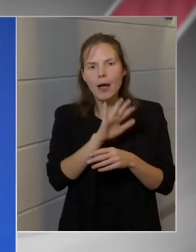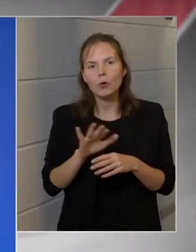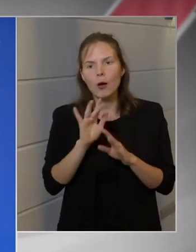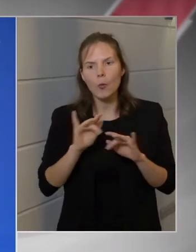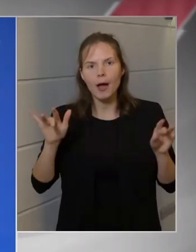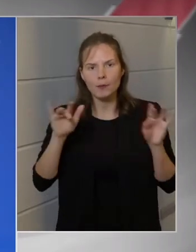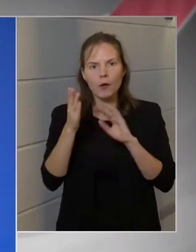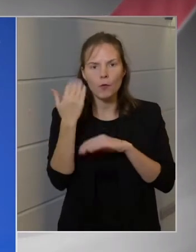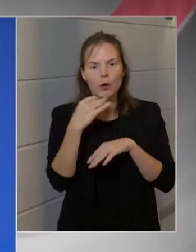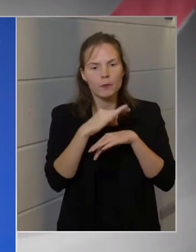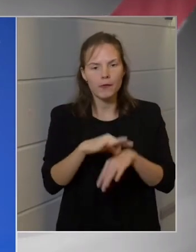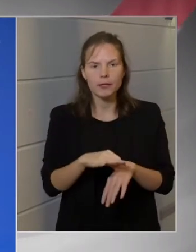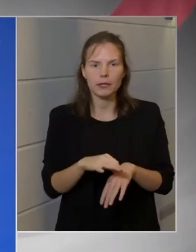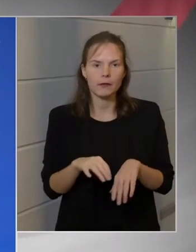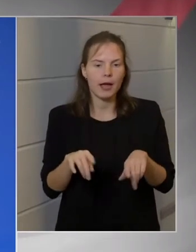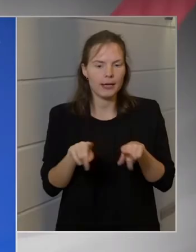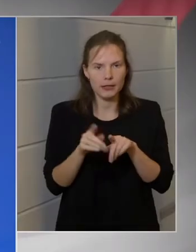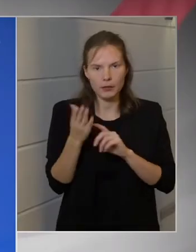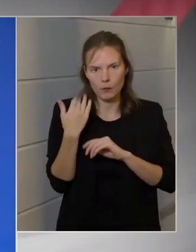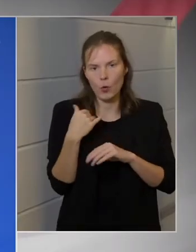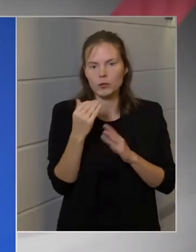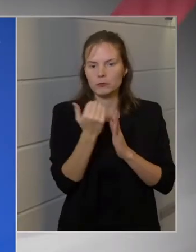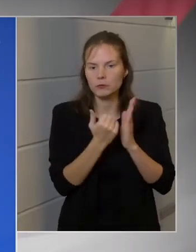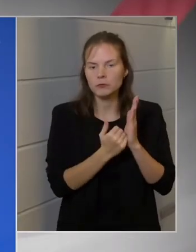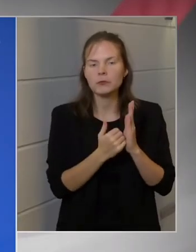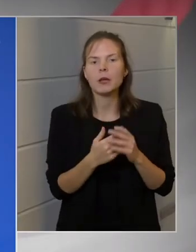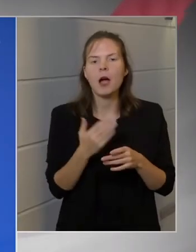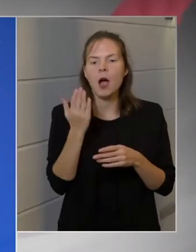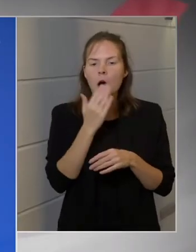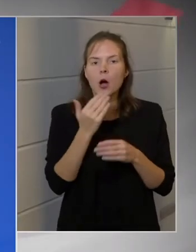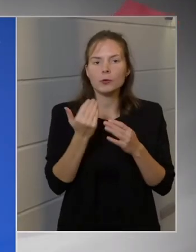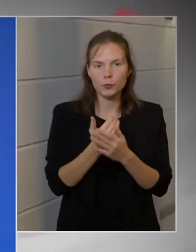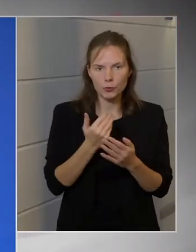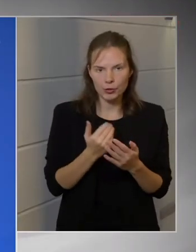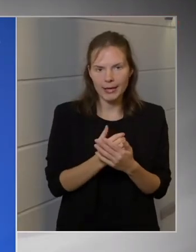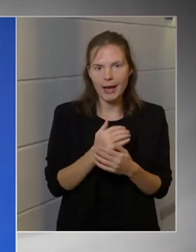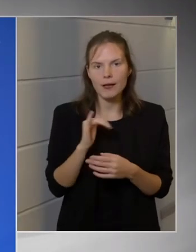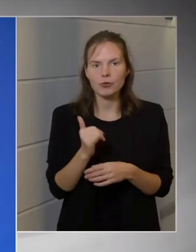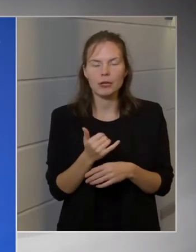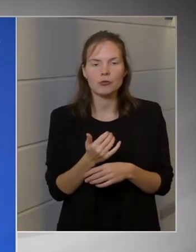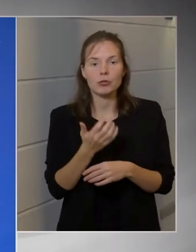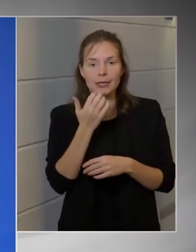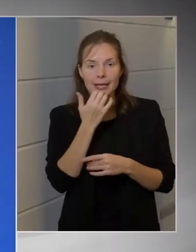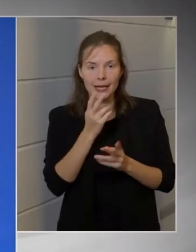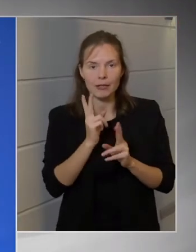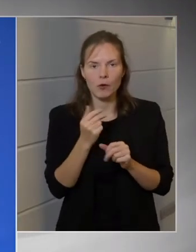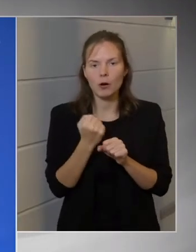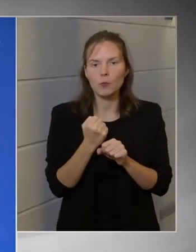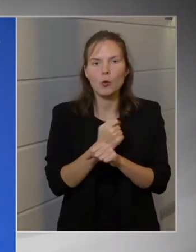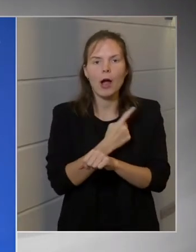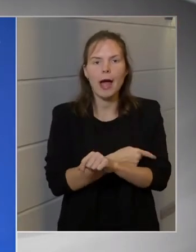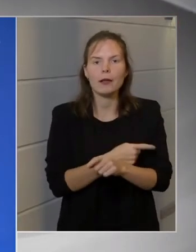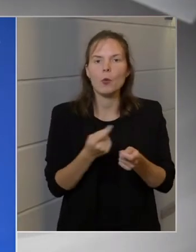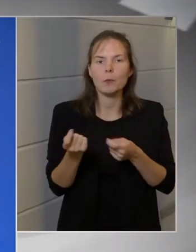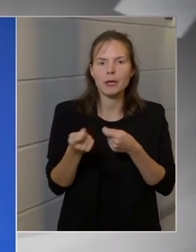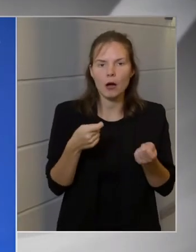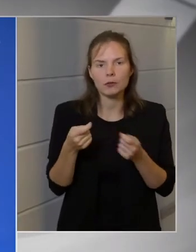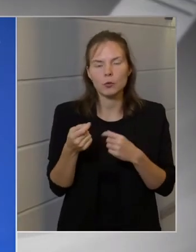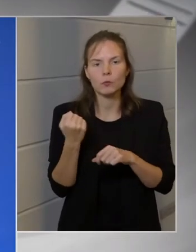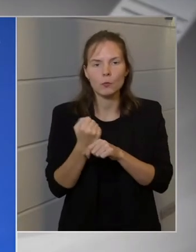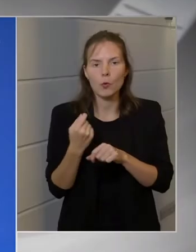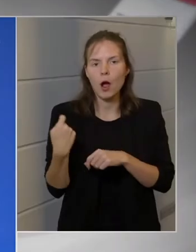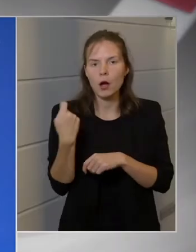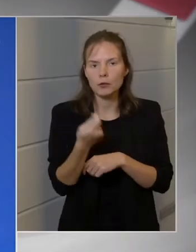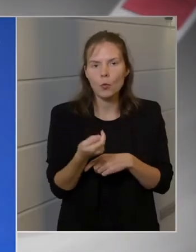is így írták elő. Az, hogyha szükséges és van ilyen igény a munkaerőpiac részéről, munkahadók részéről,